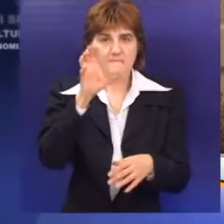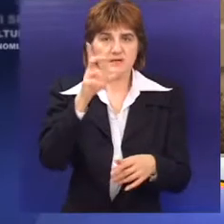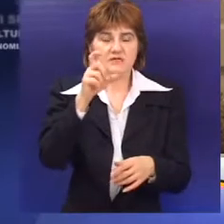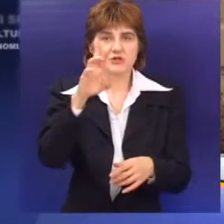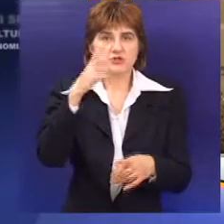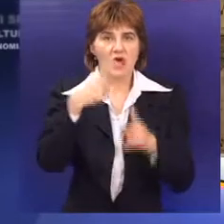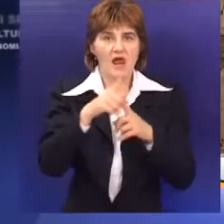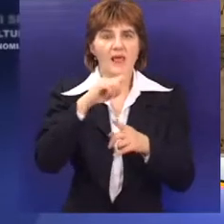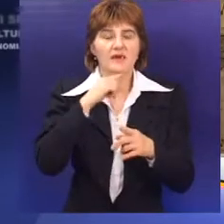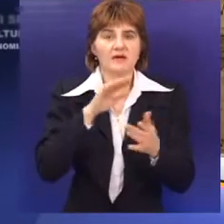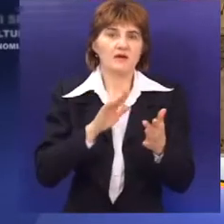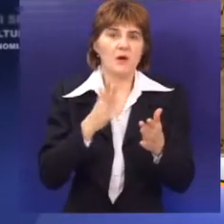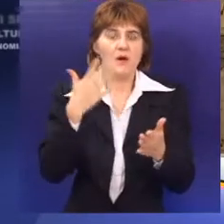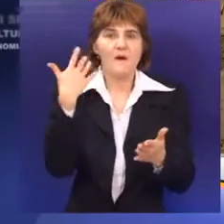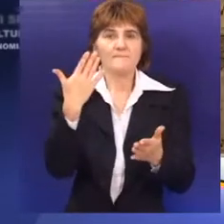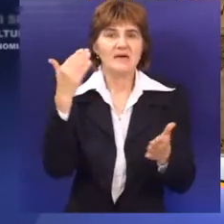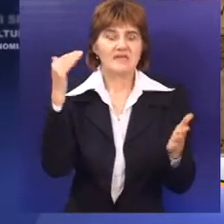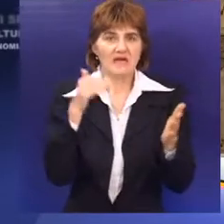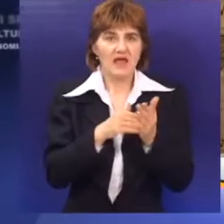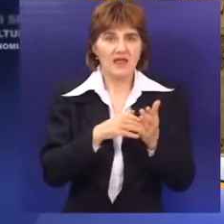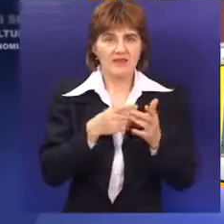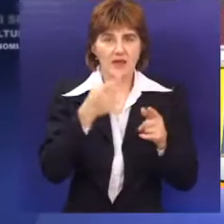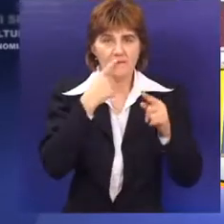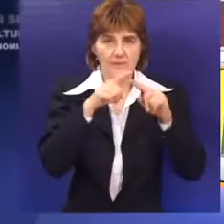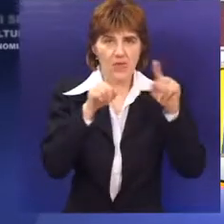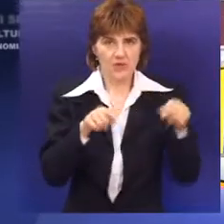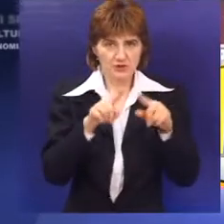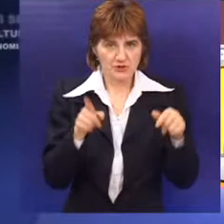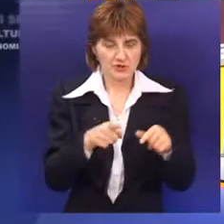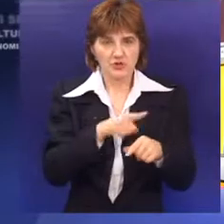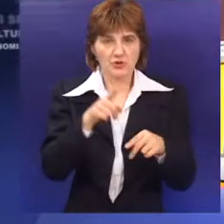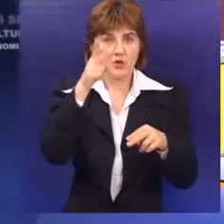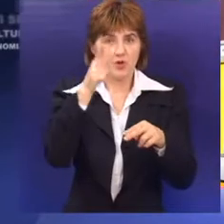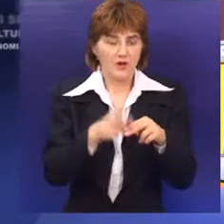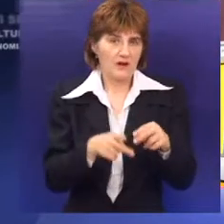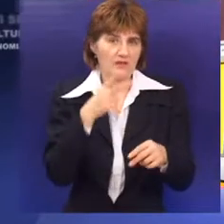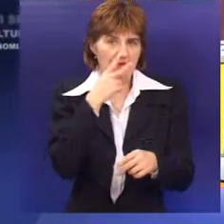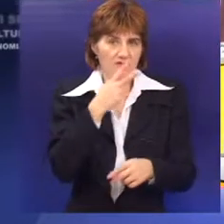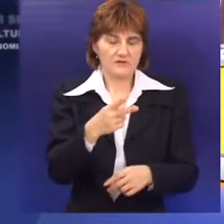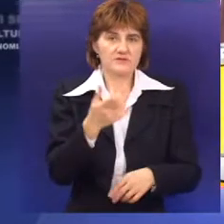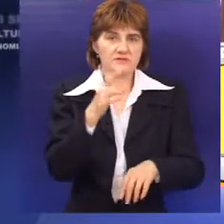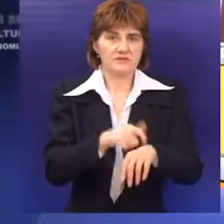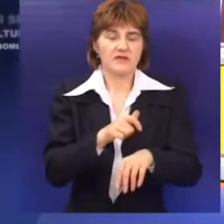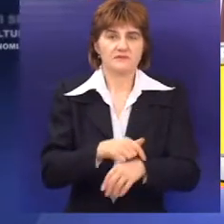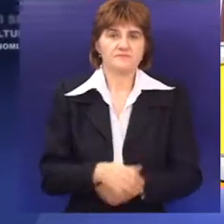čelika, oko 5000 pločica. Koliko je ostalo do završetka izgradnje, dovoljno će biti da pogledate sad.